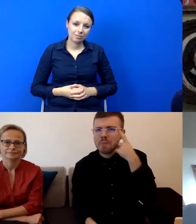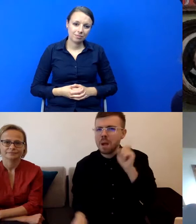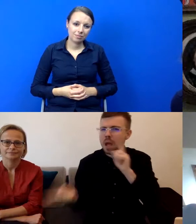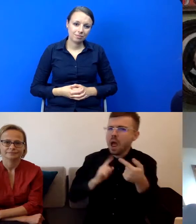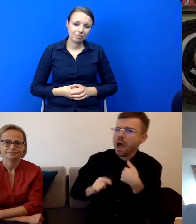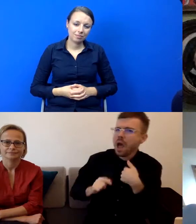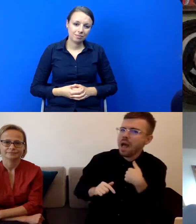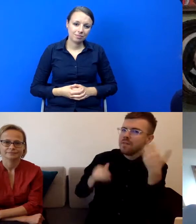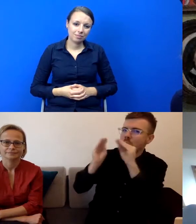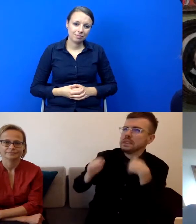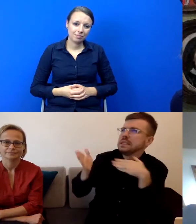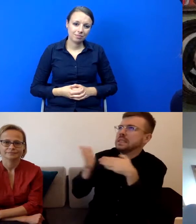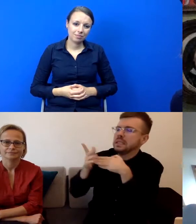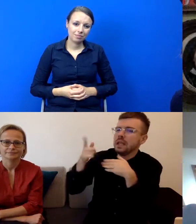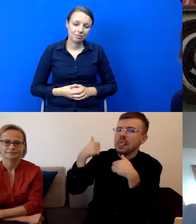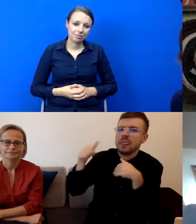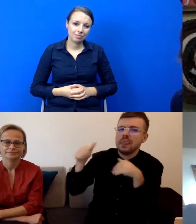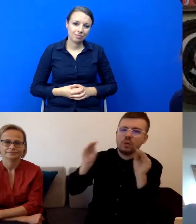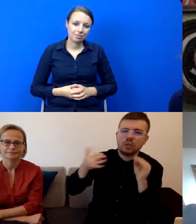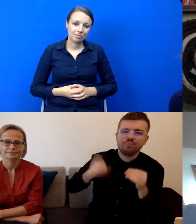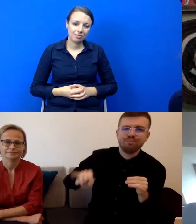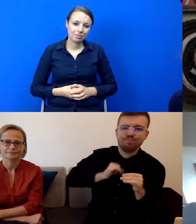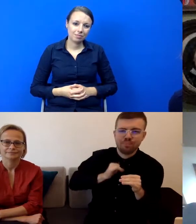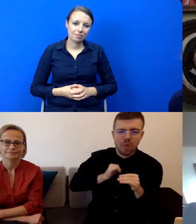właśnie prowadziłem warsztaty dla szkół,